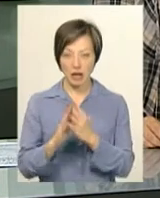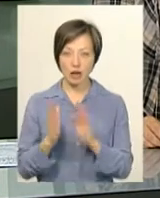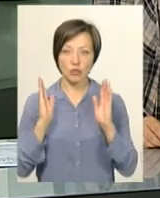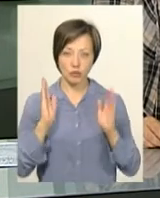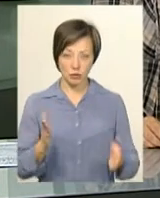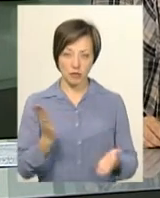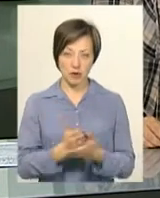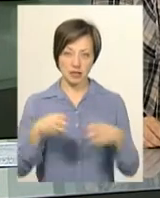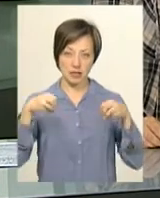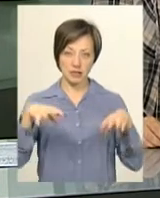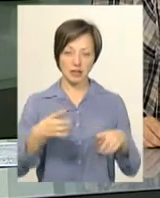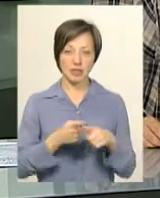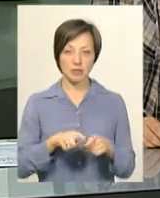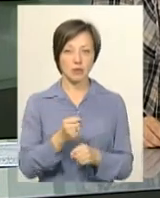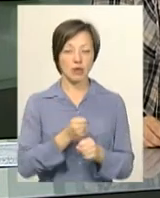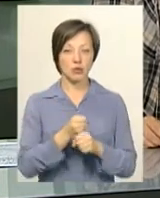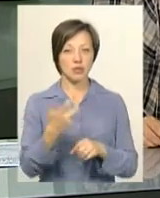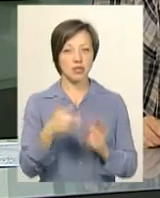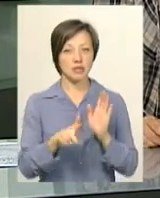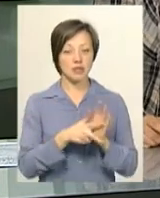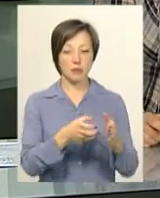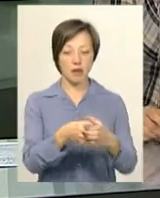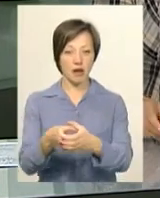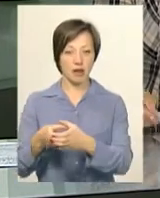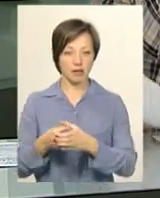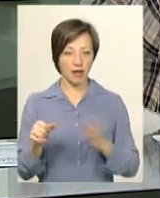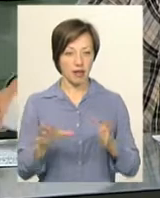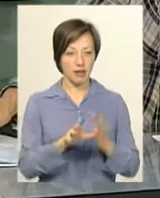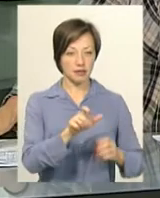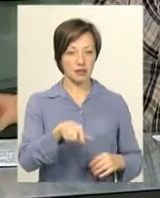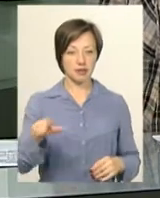електромережі. Над цим зараз працюють 38 бригад електриків.